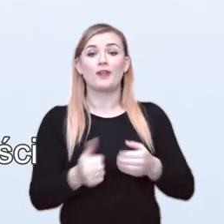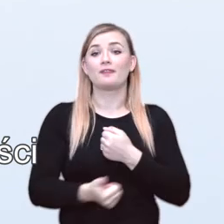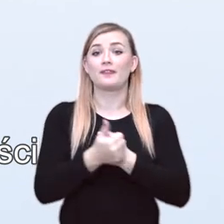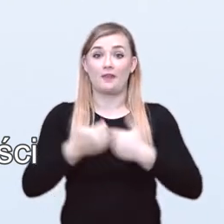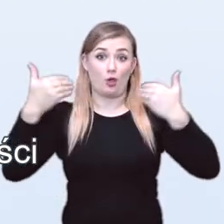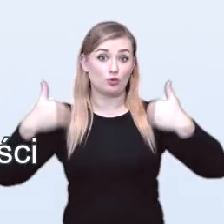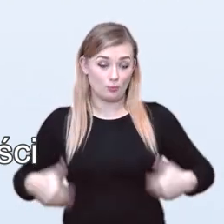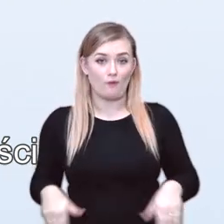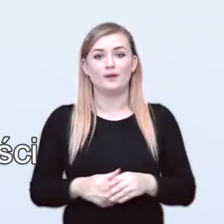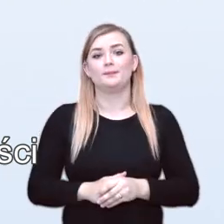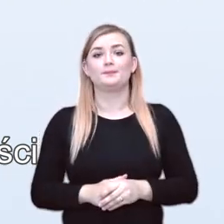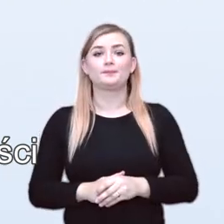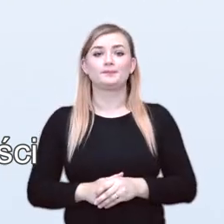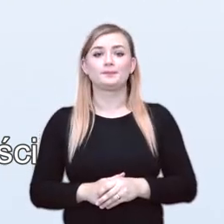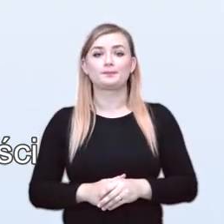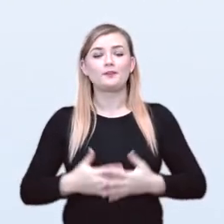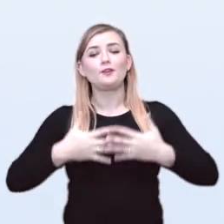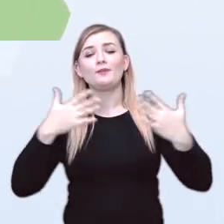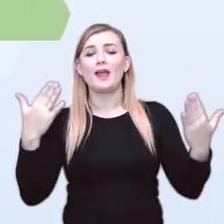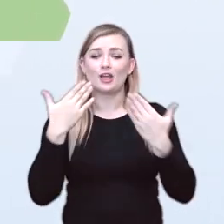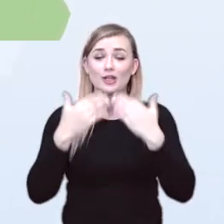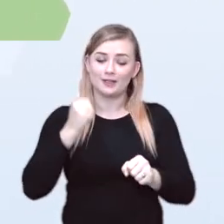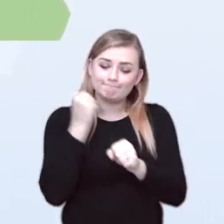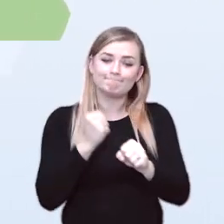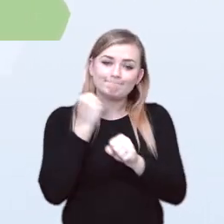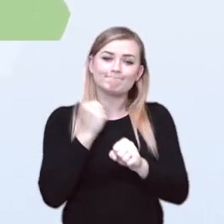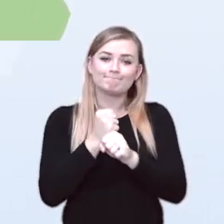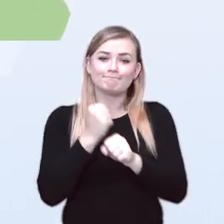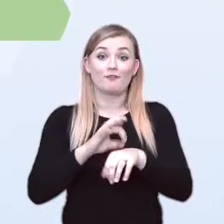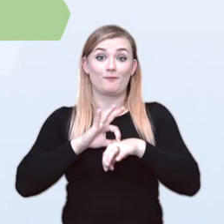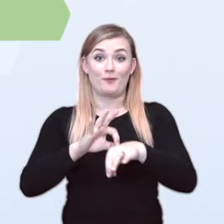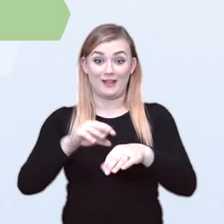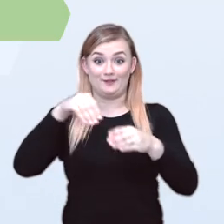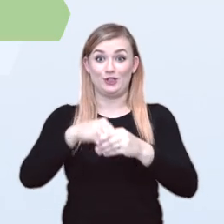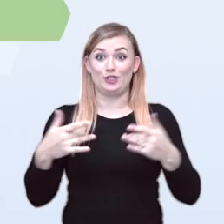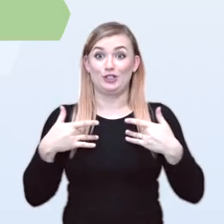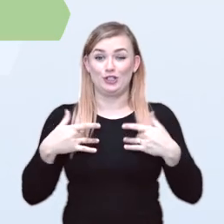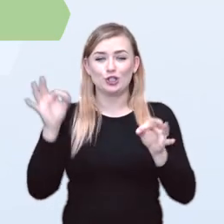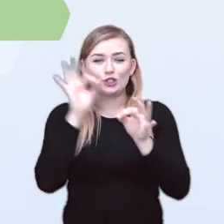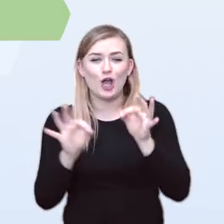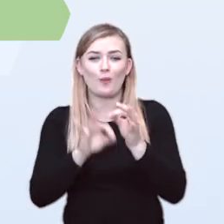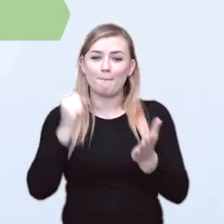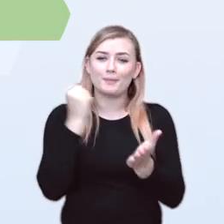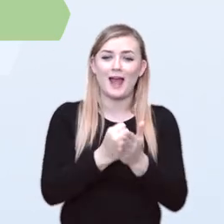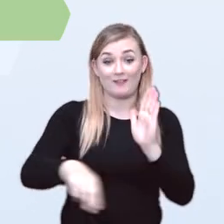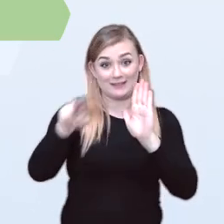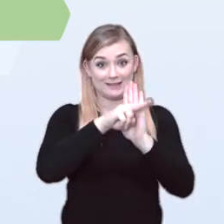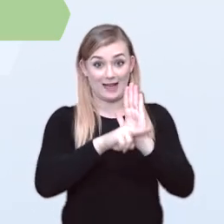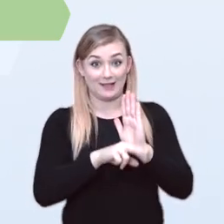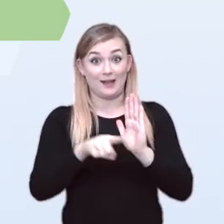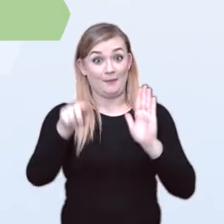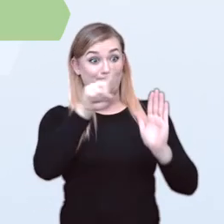i do ochrony danych osobowych. Lata wytężonej pracy pozwoliły na wprowadzenie w życie szczegółowych regulacji i